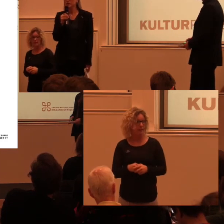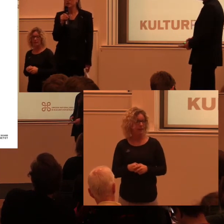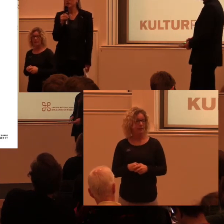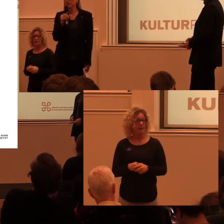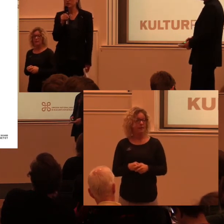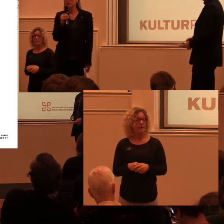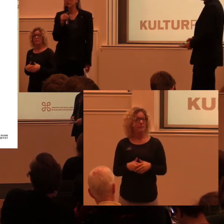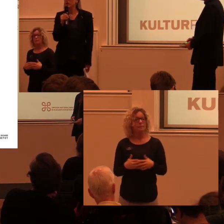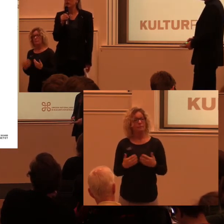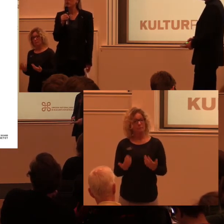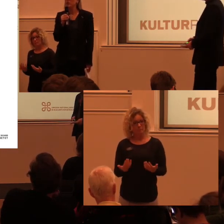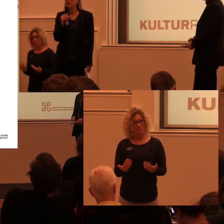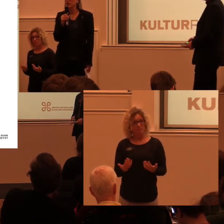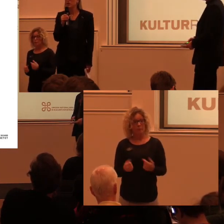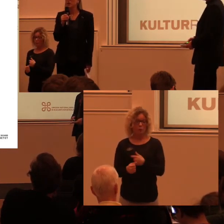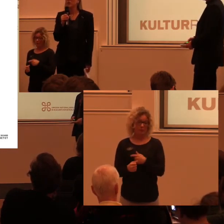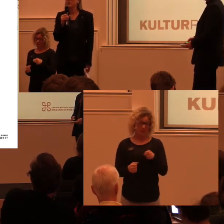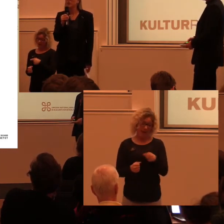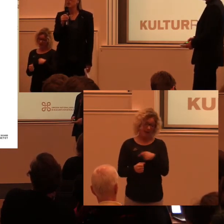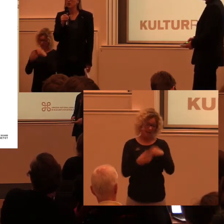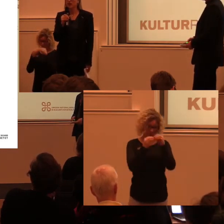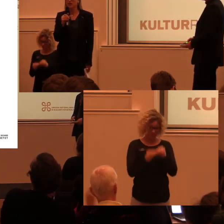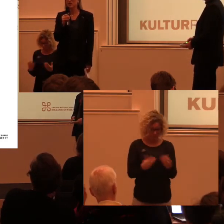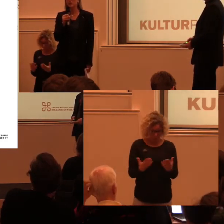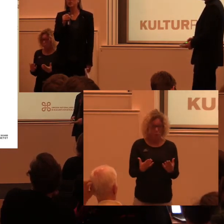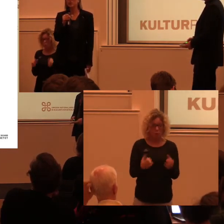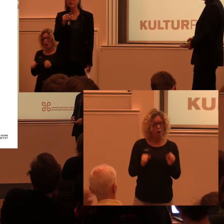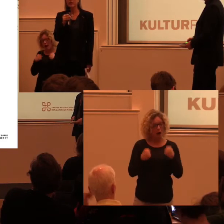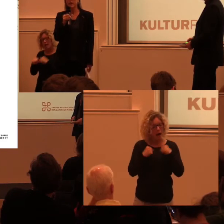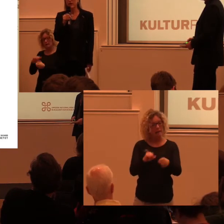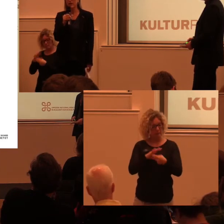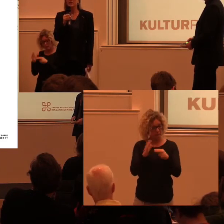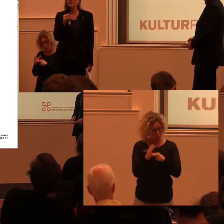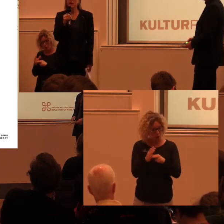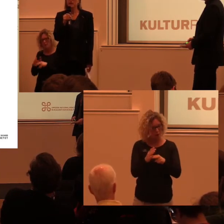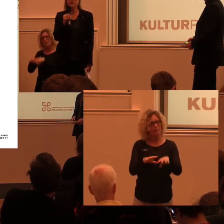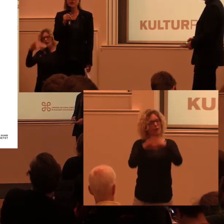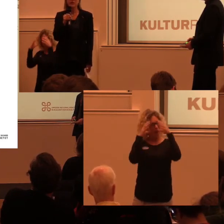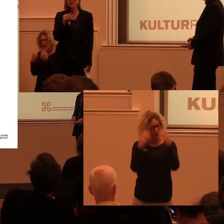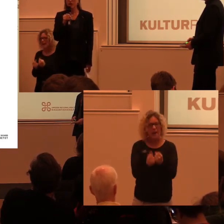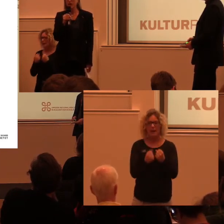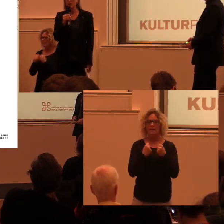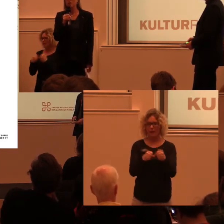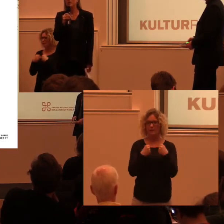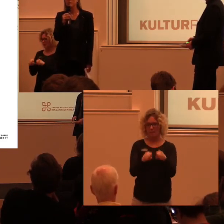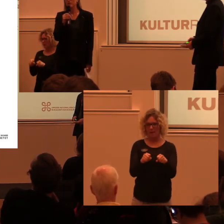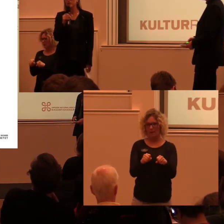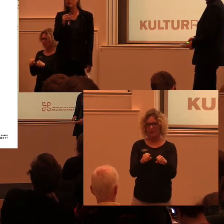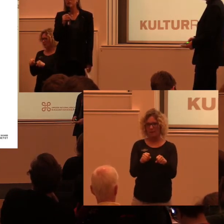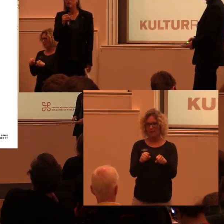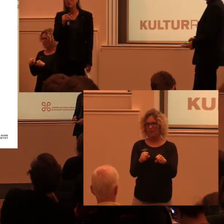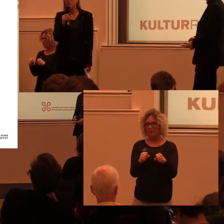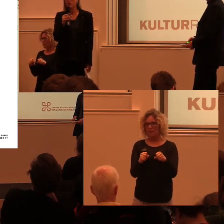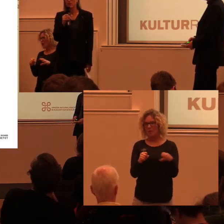det vi pekade ut där. var att man skulle ha en handlingsplan för hela sin verksamhet. Alltså alla olika